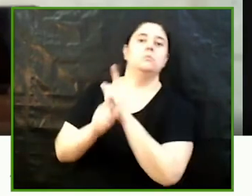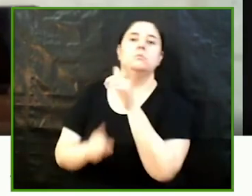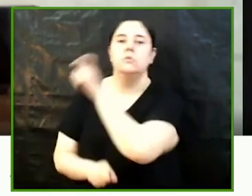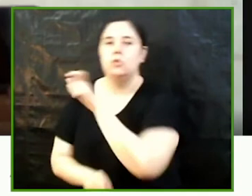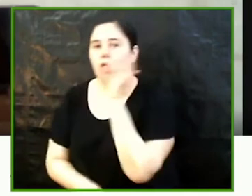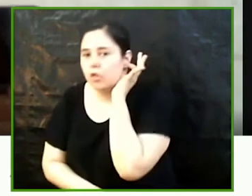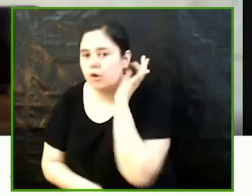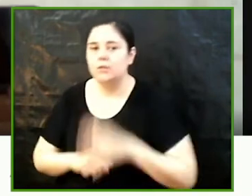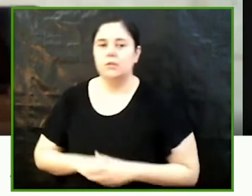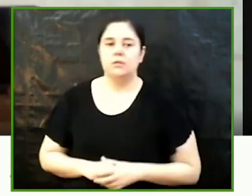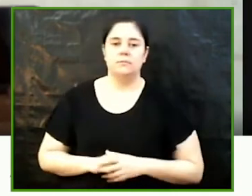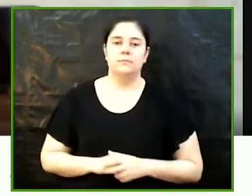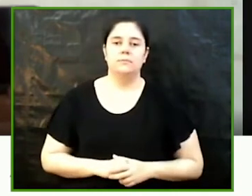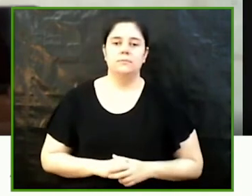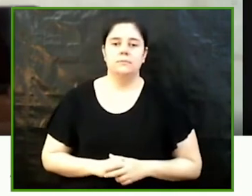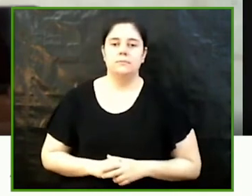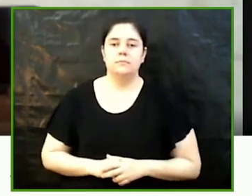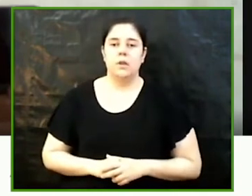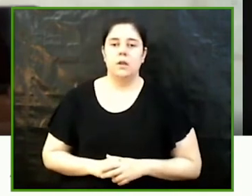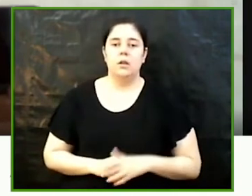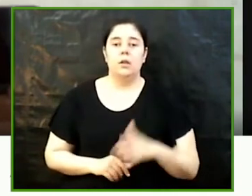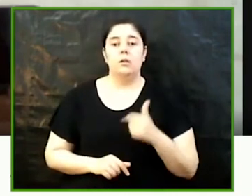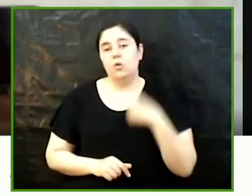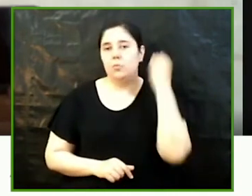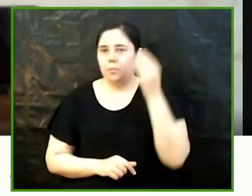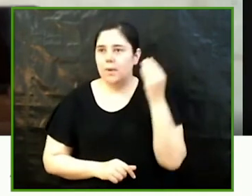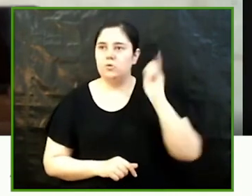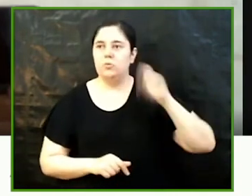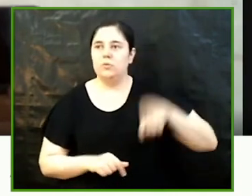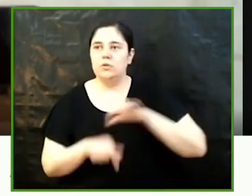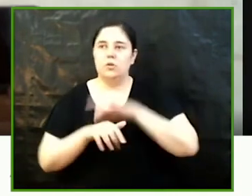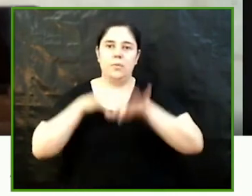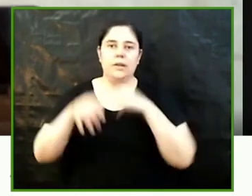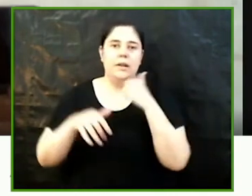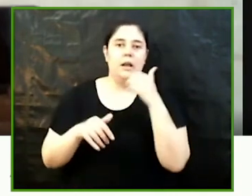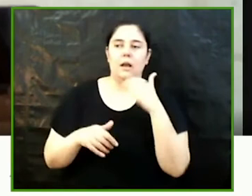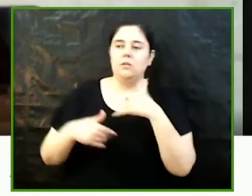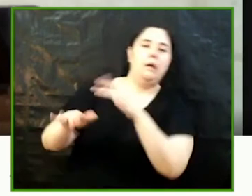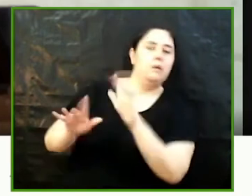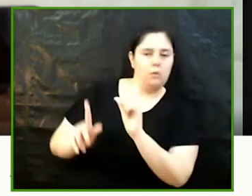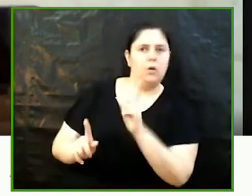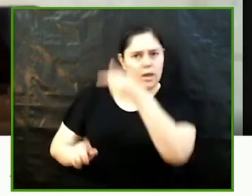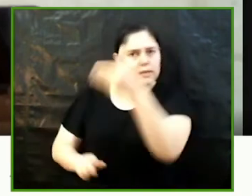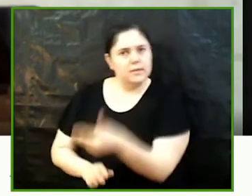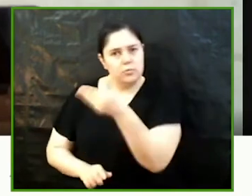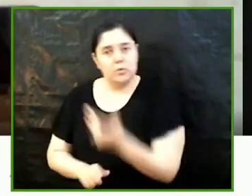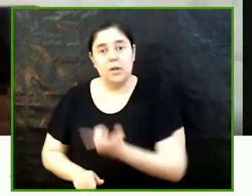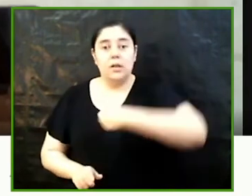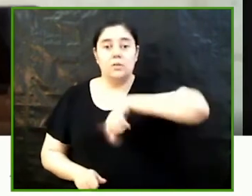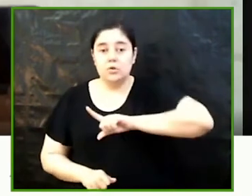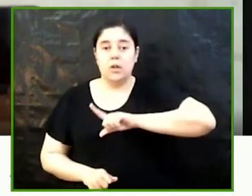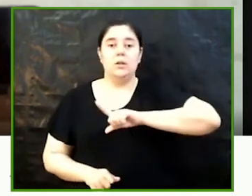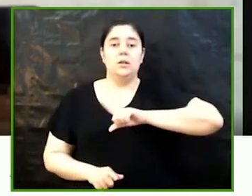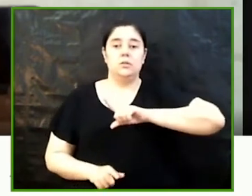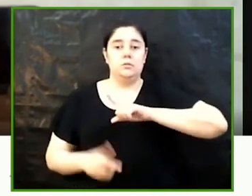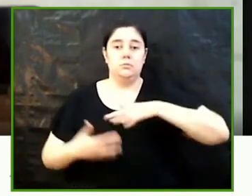crec que una professió com sa veterinària no es deixi de banda i menys ara on sa salut és molt important i nosaltres com a part de Swan